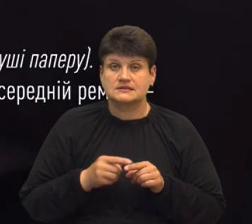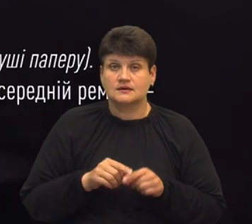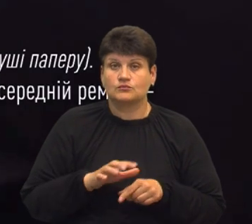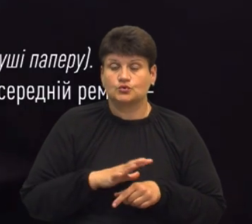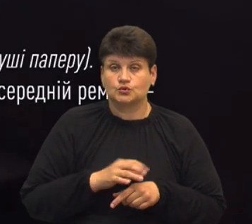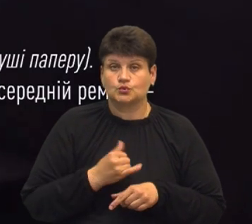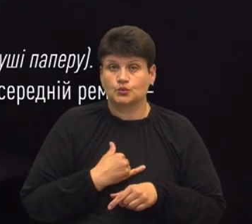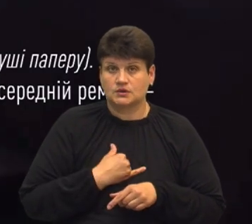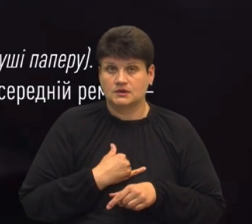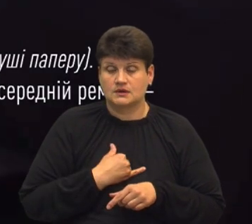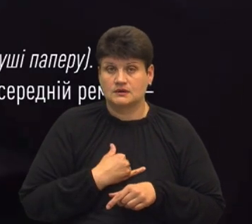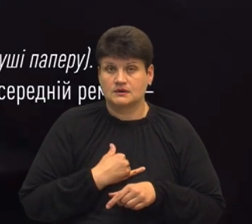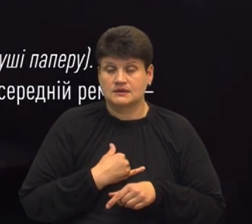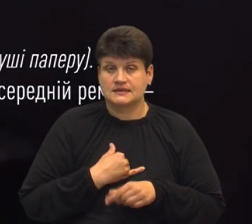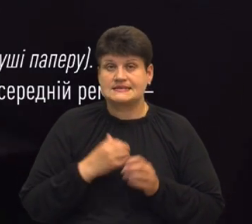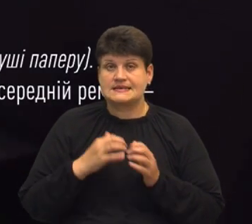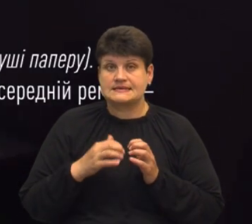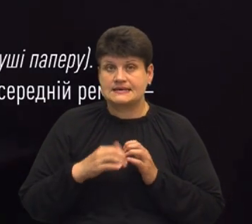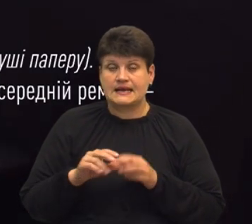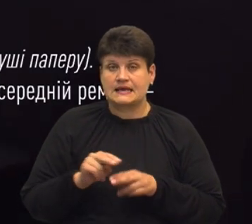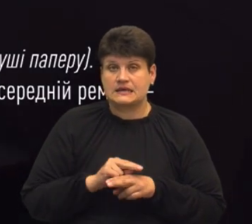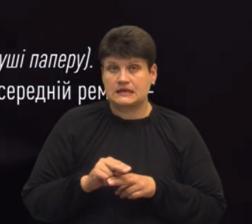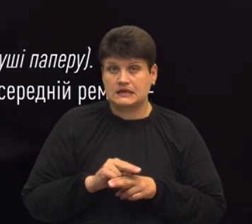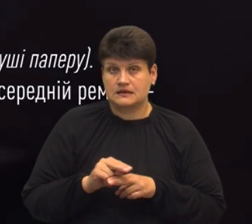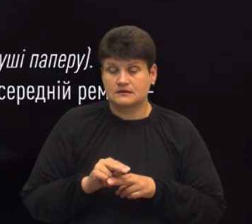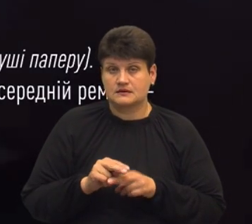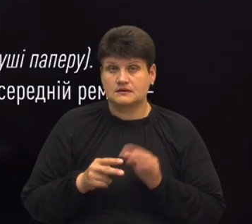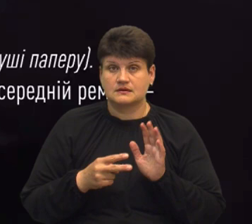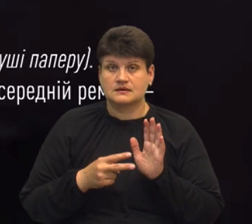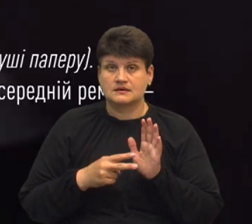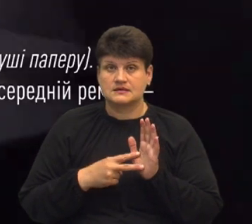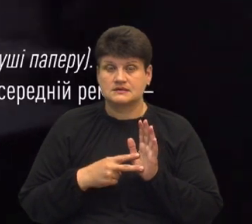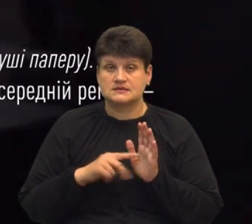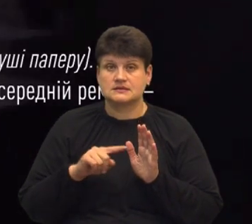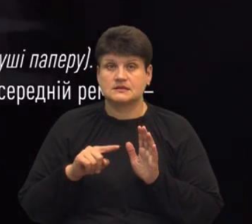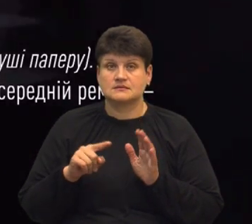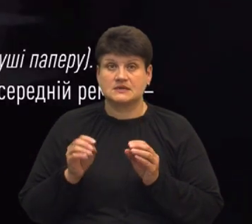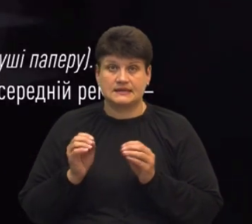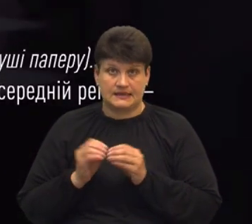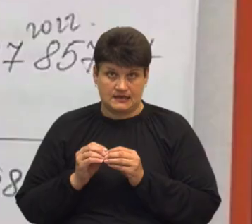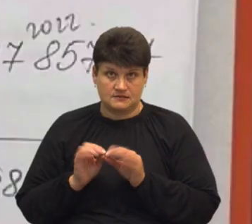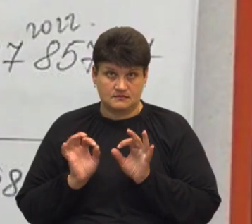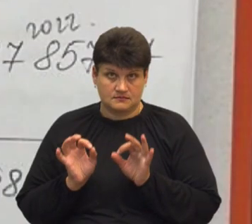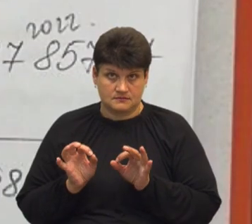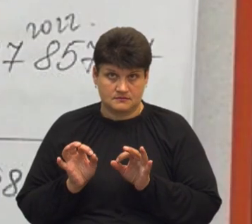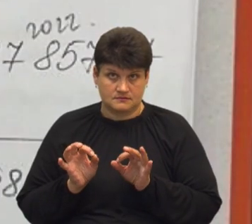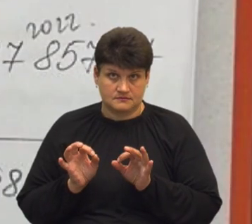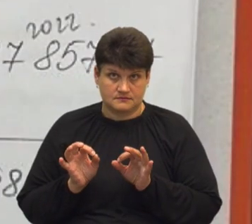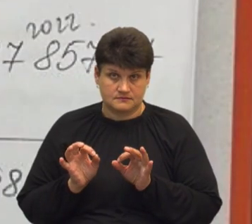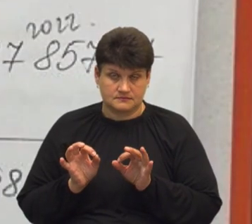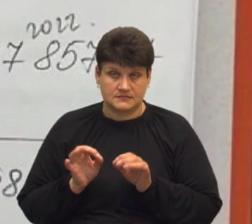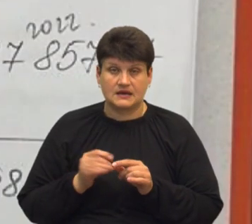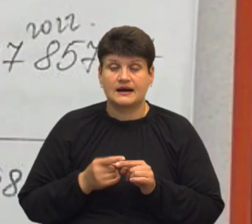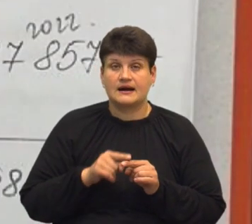поточний середній ремонт – сім, десять. Правильно? А це, за